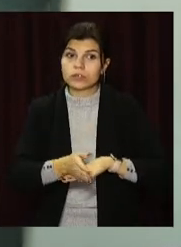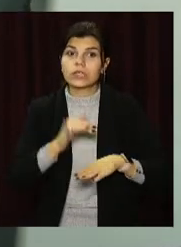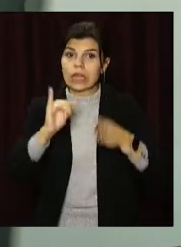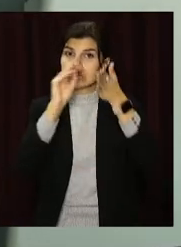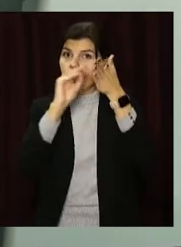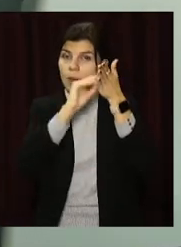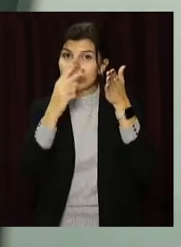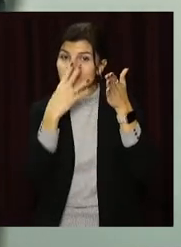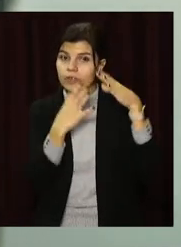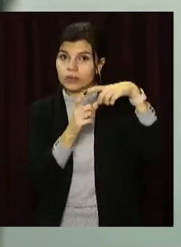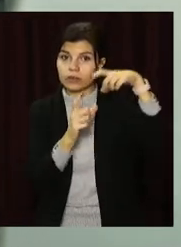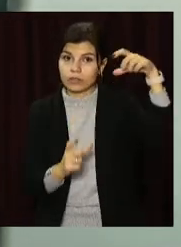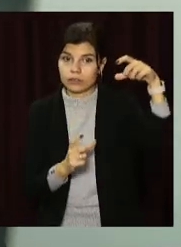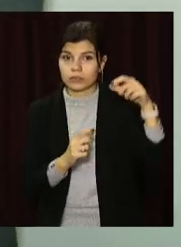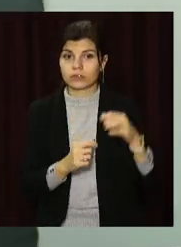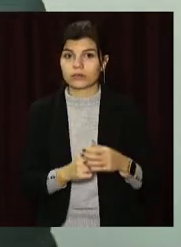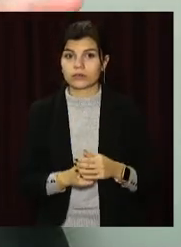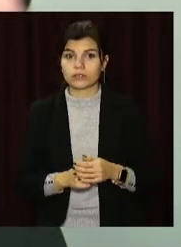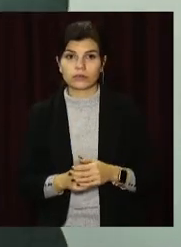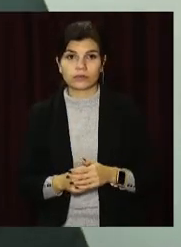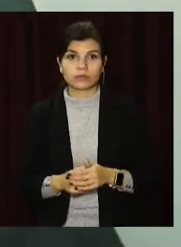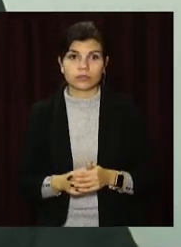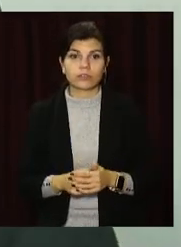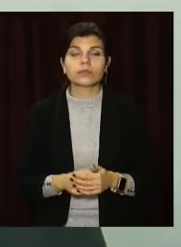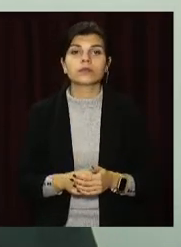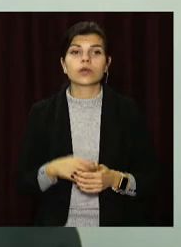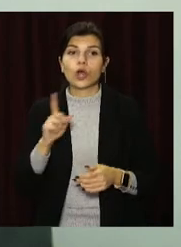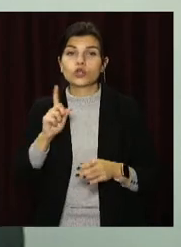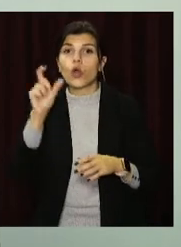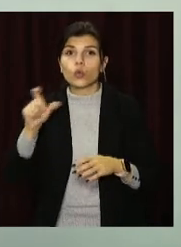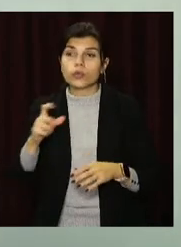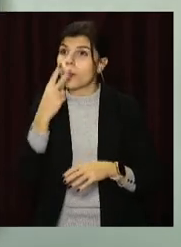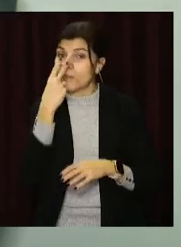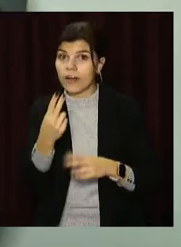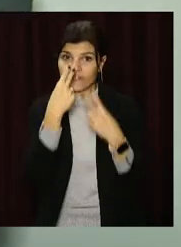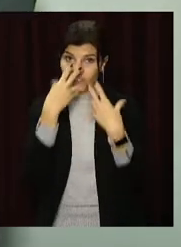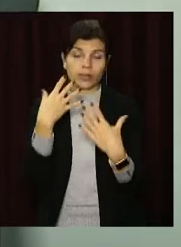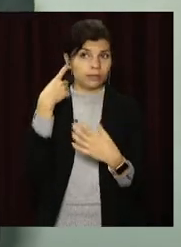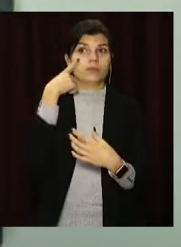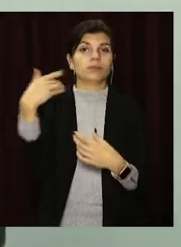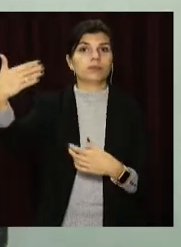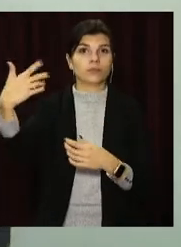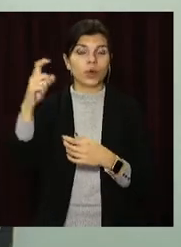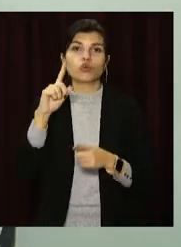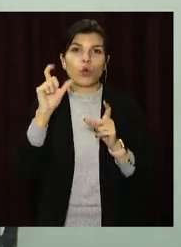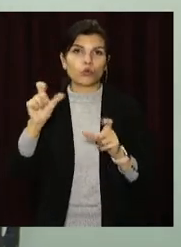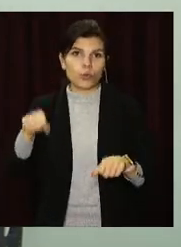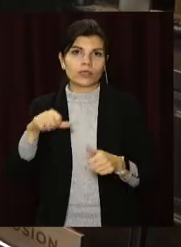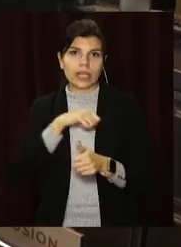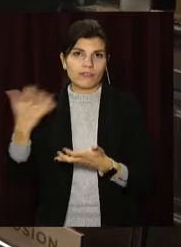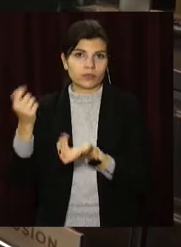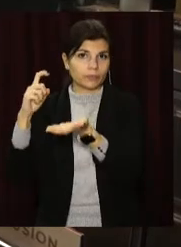надписом, щоб люди бачили, щоб мали бачити, що це саме антисептик, що можна працювати